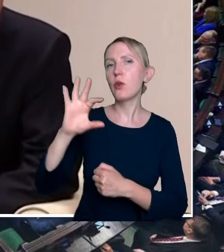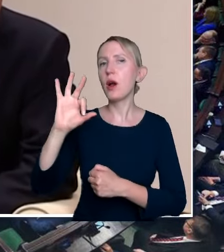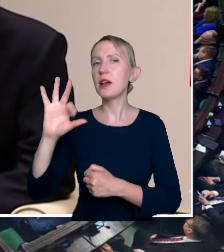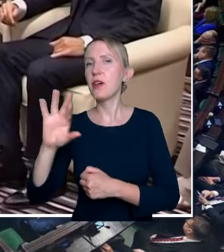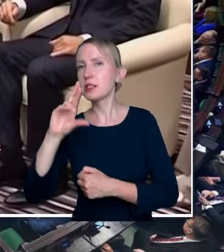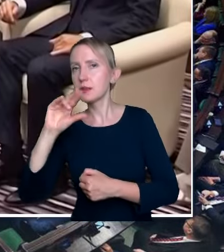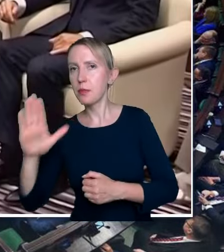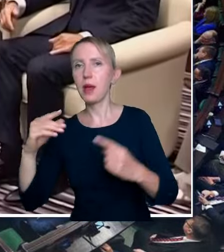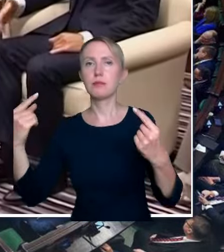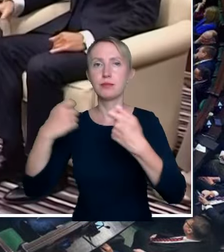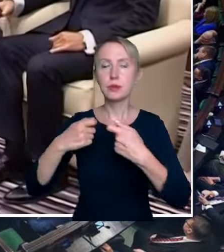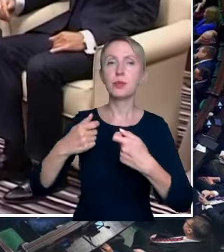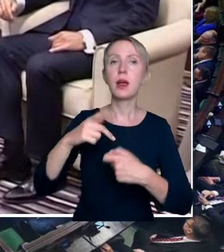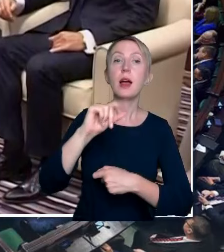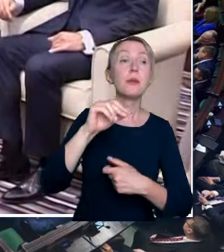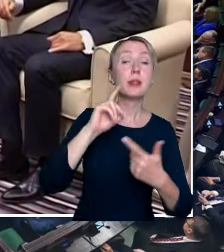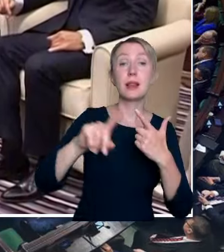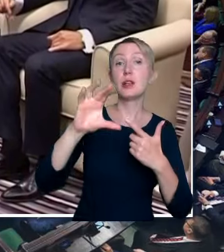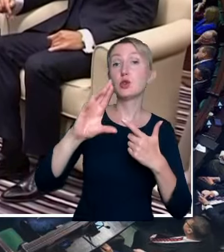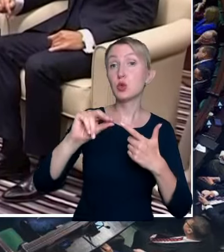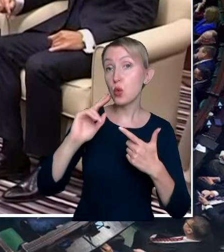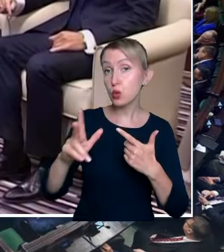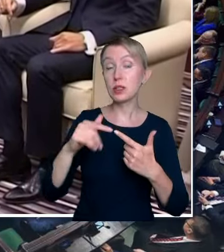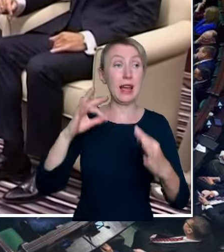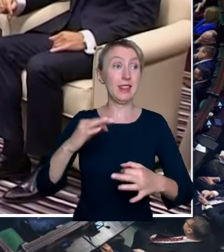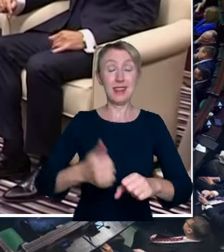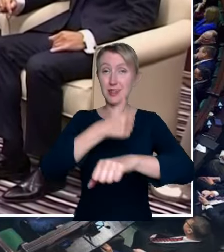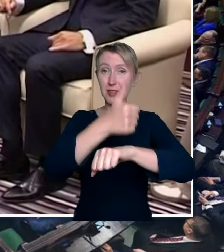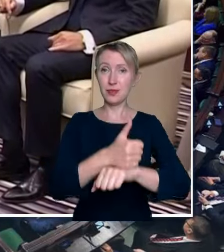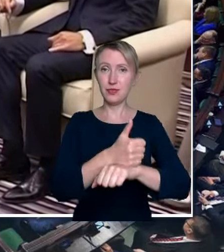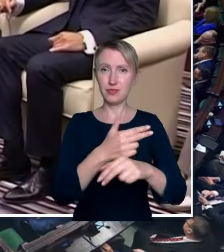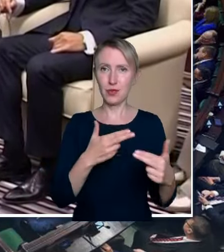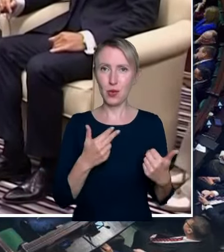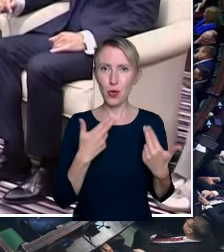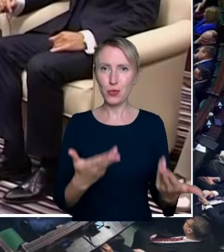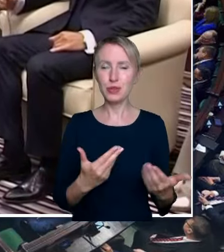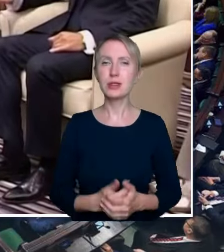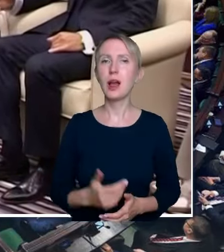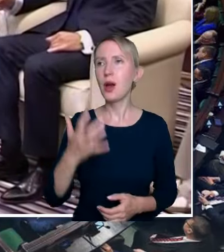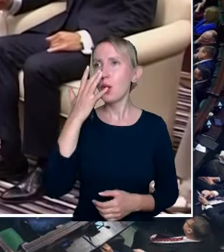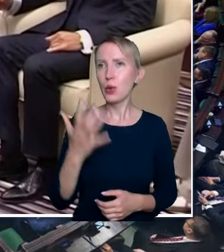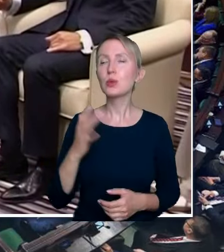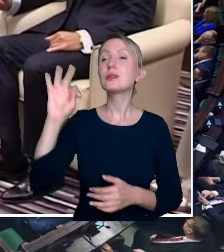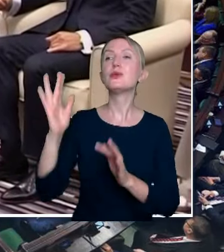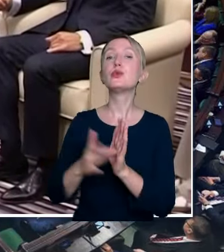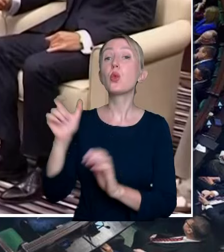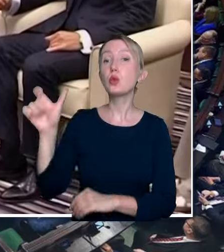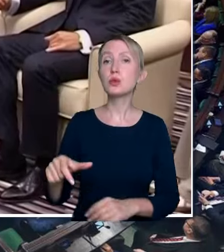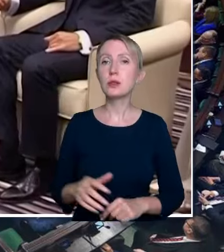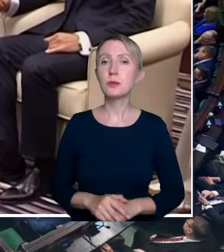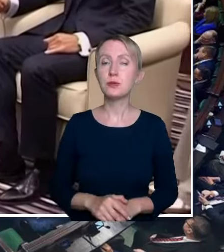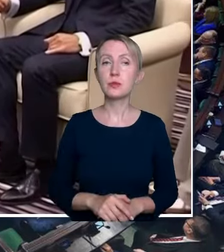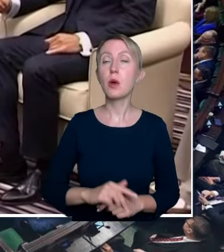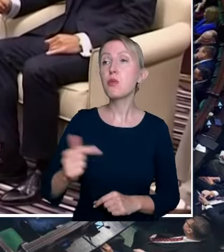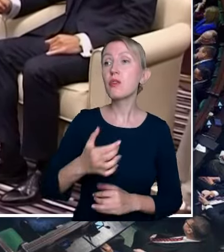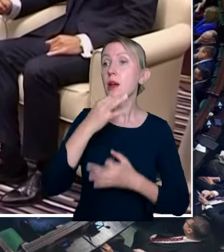roli pytla, duszy, stróżyka, który stoi na czele teraz tej komisji, ruskiej komisji Tuska. Zamiast zadawać pytania